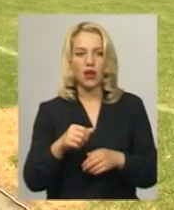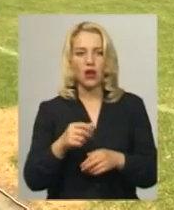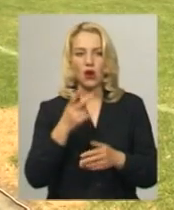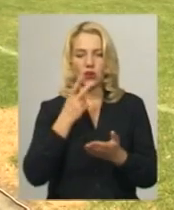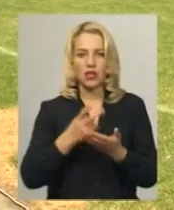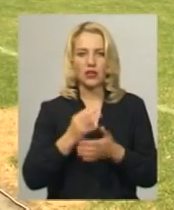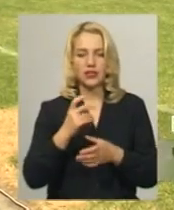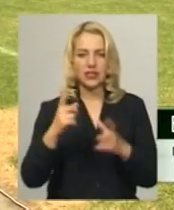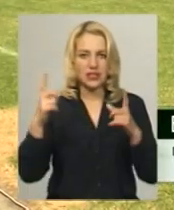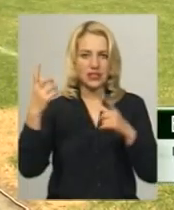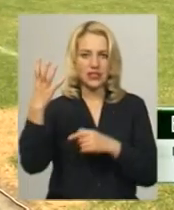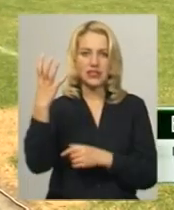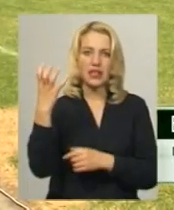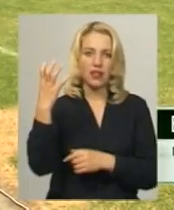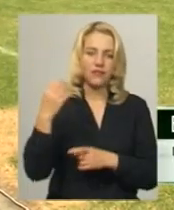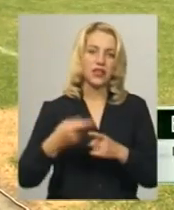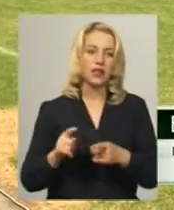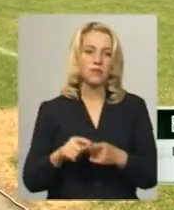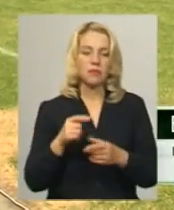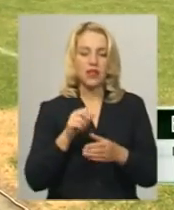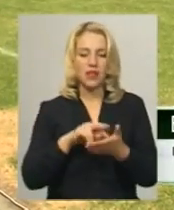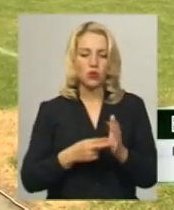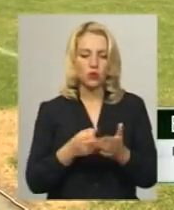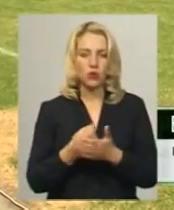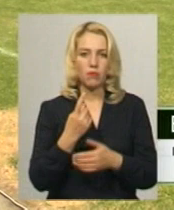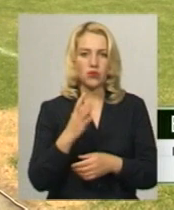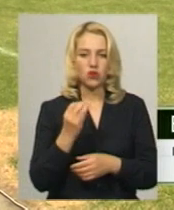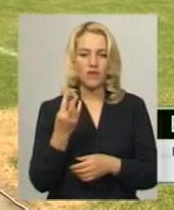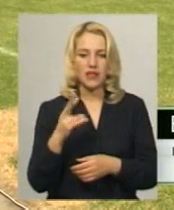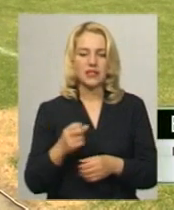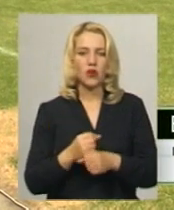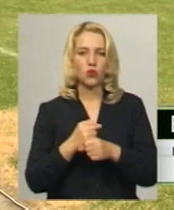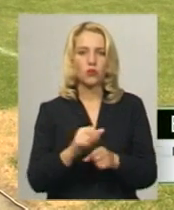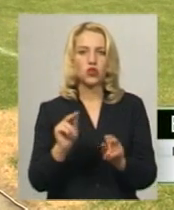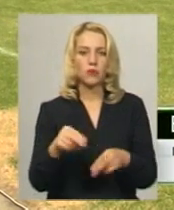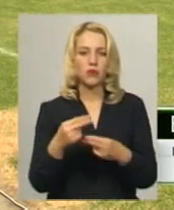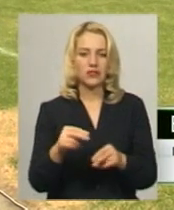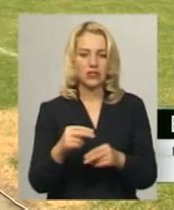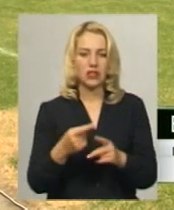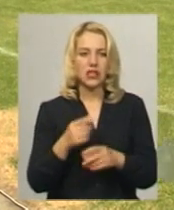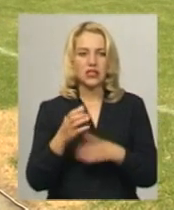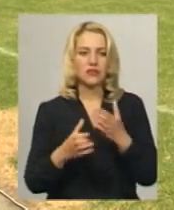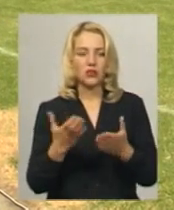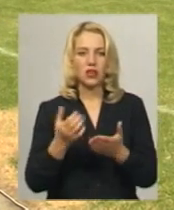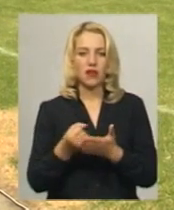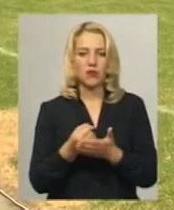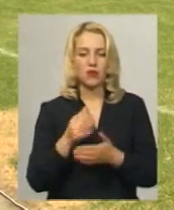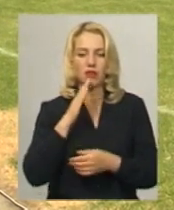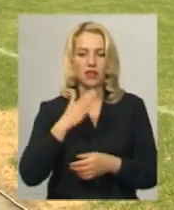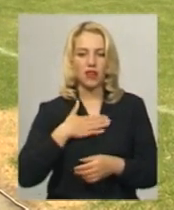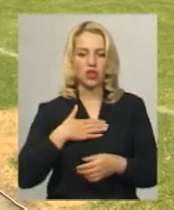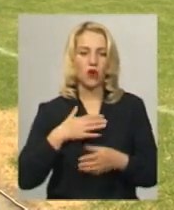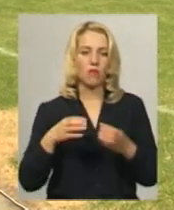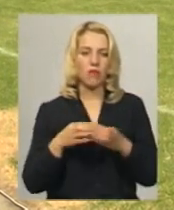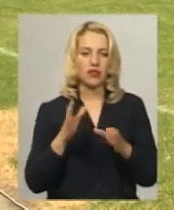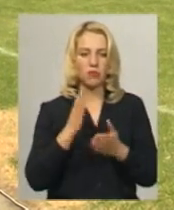Ми плануємо, що до першого вересня Кубок чемпіонів світу Ю-20, який вибирала наша команда, побуває в усіх